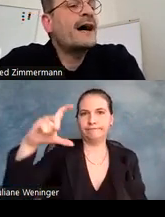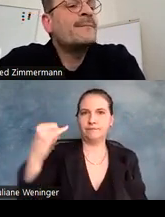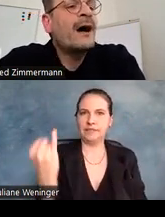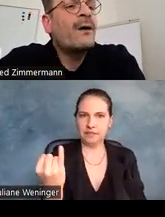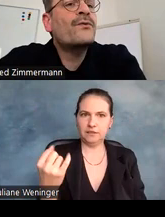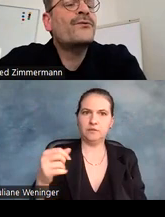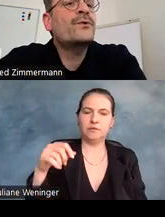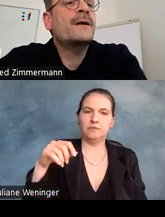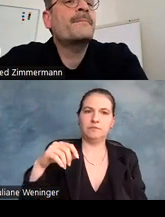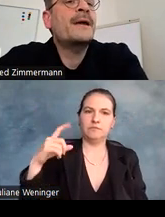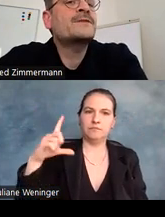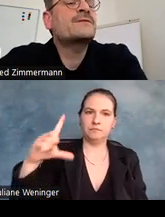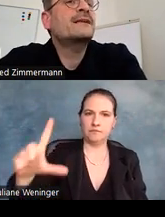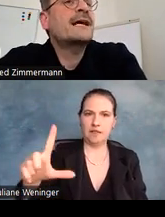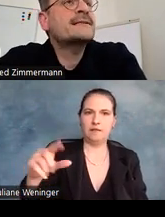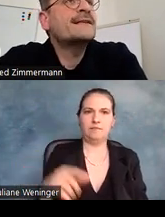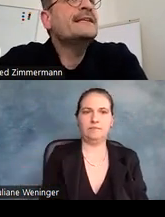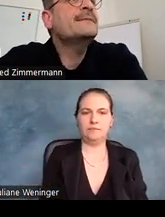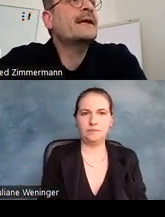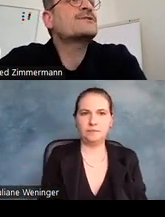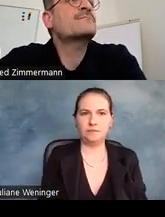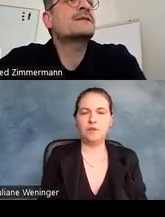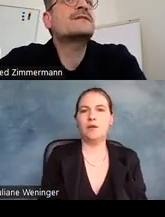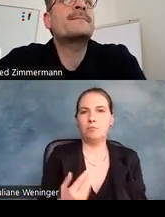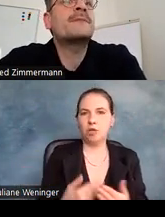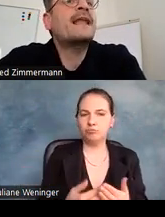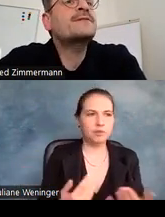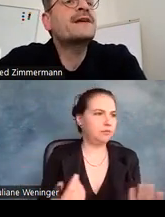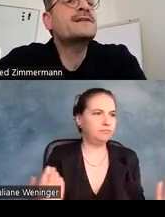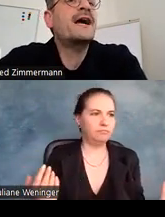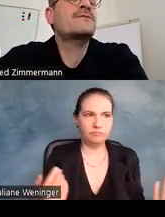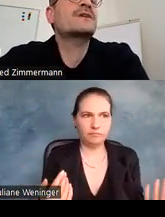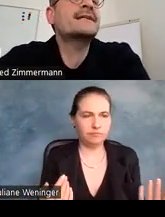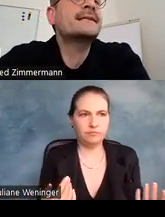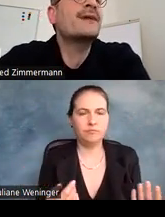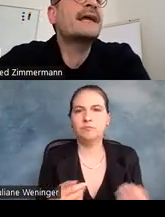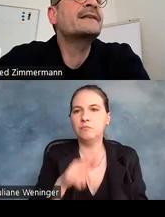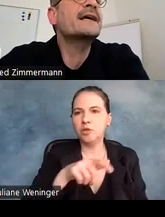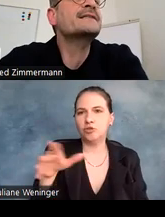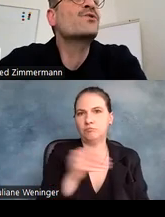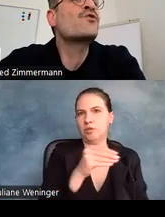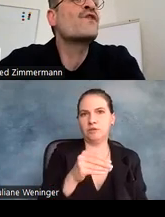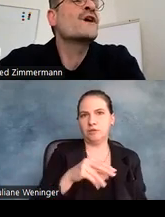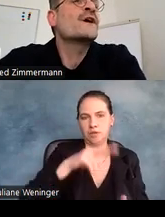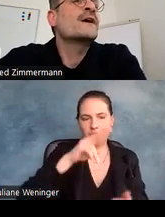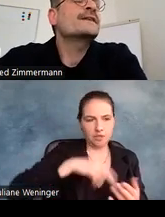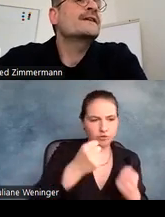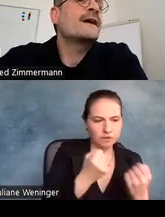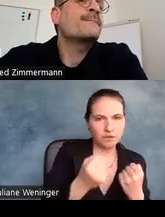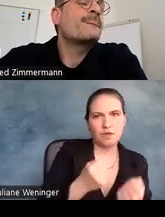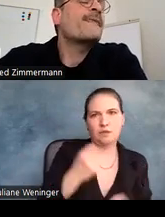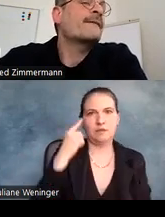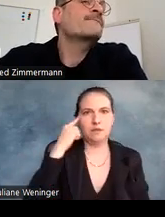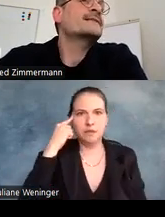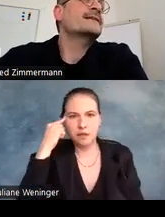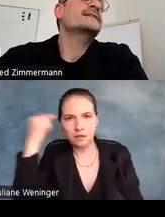vor allem auch für Menschen mit Legasthenie, Menschen mit Lernschwierigkeiten und geistigen Beeinträchtigungen, die